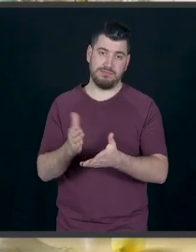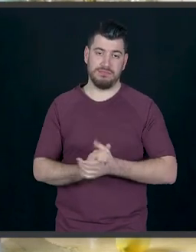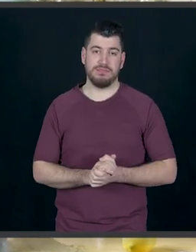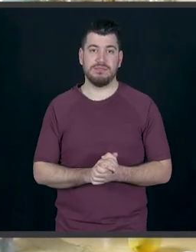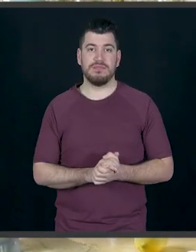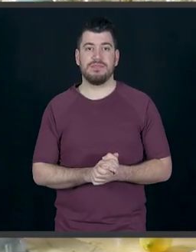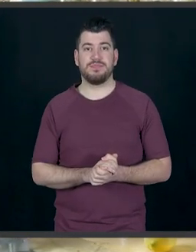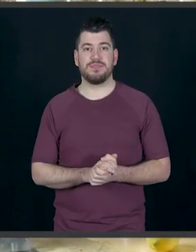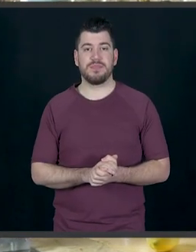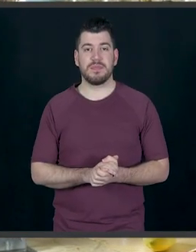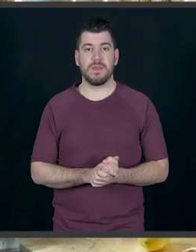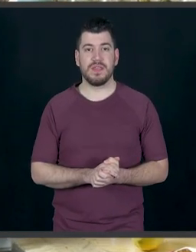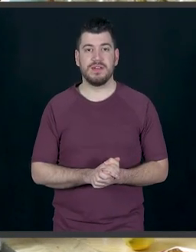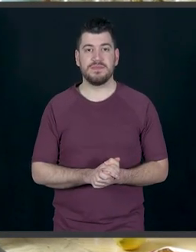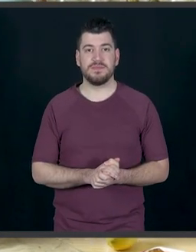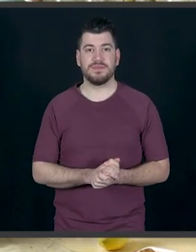Καταπλήκτικο.